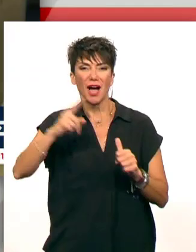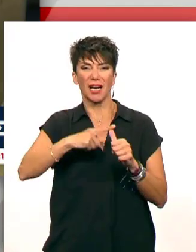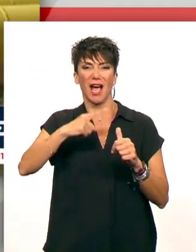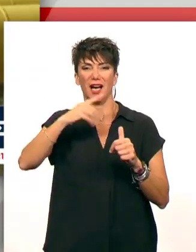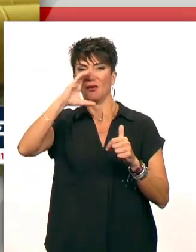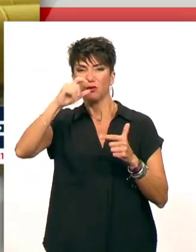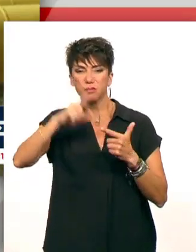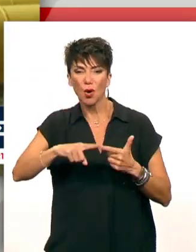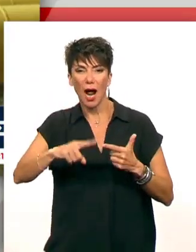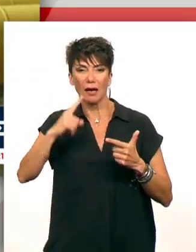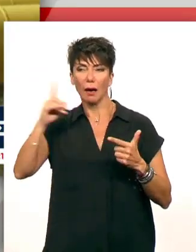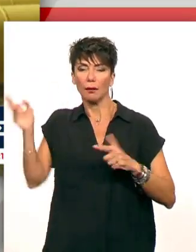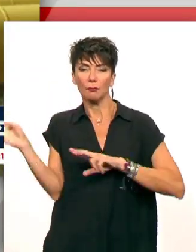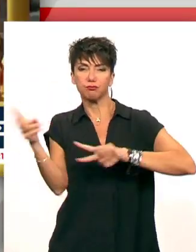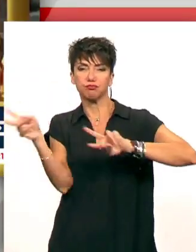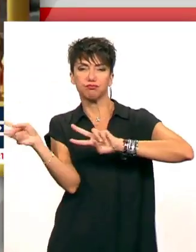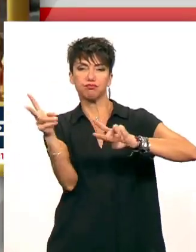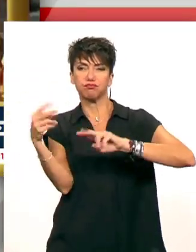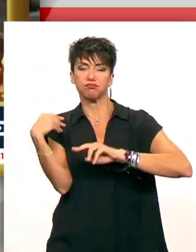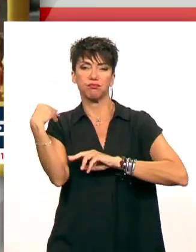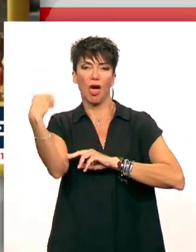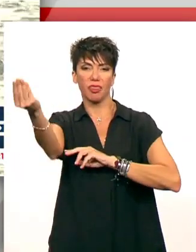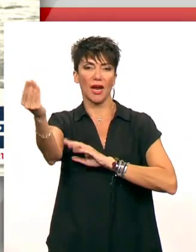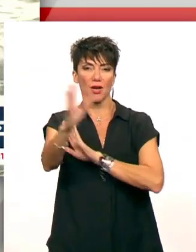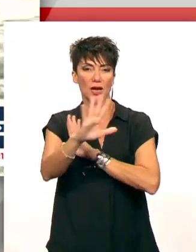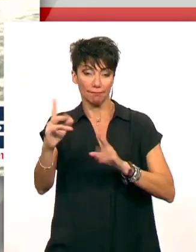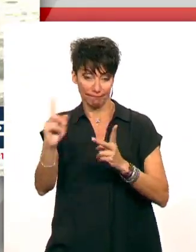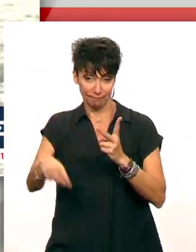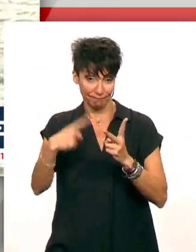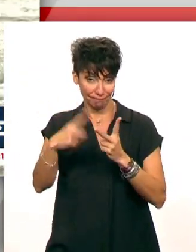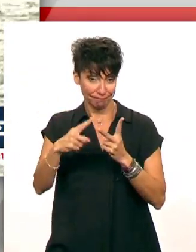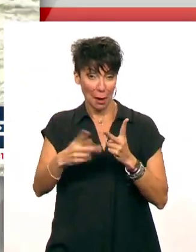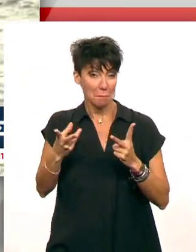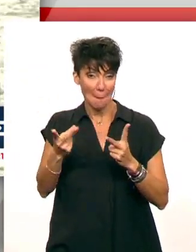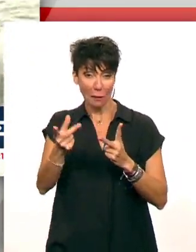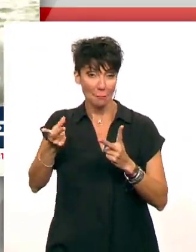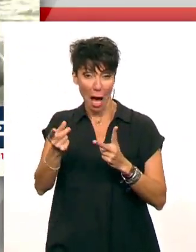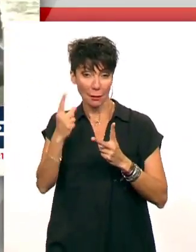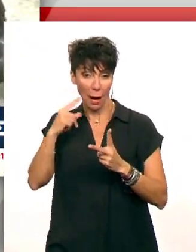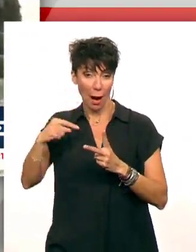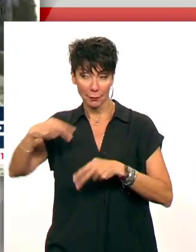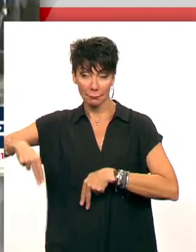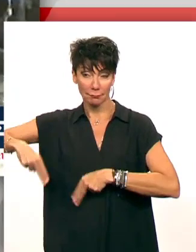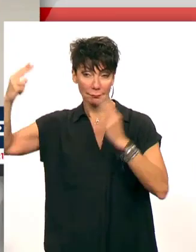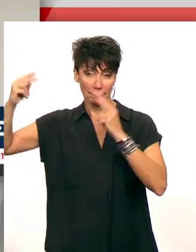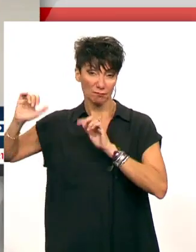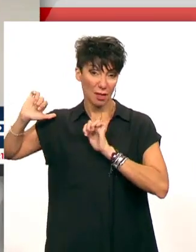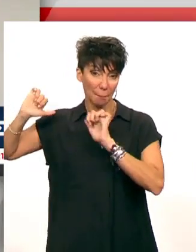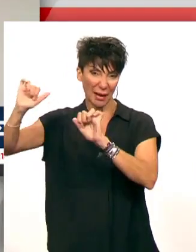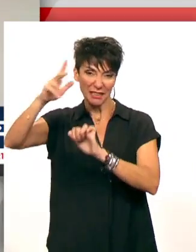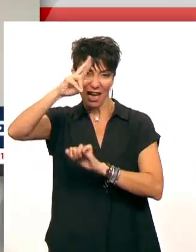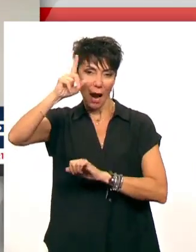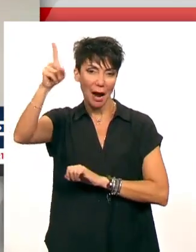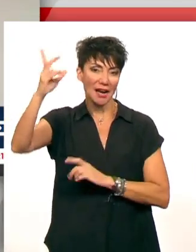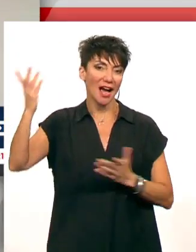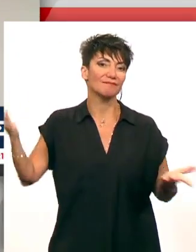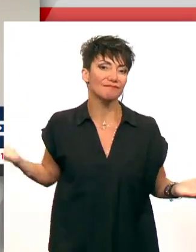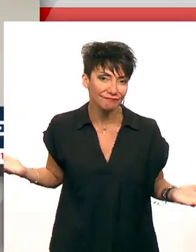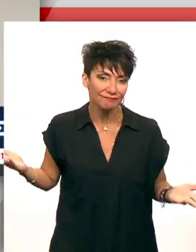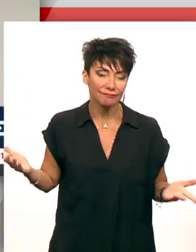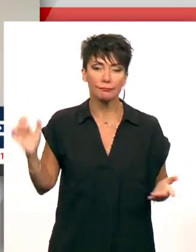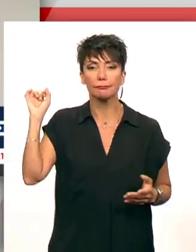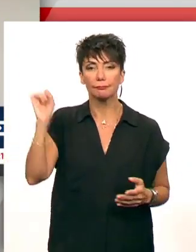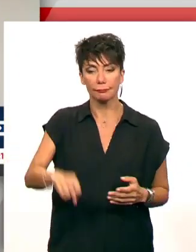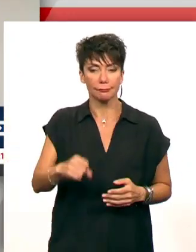μέσω Τουρκίας προκειμένου να μην ενισχύσουν τη Ρωσία αλλά και το μεταναστευτικό με το οποίο πιέζει κυρίως την Γερμανία. Υπάρχει η Τουρκία ως